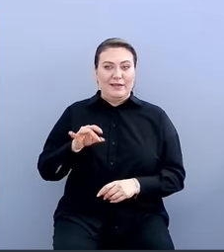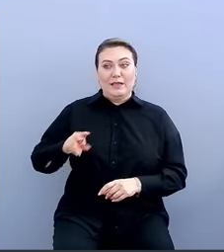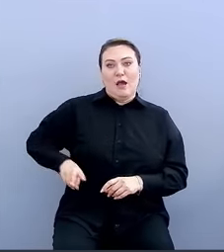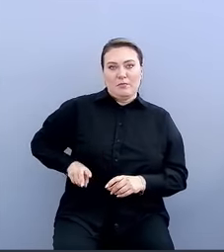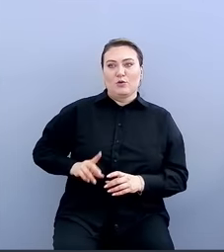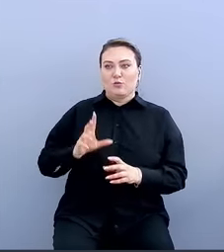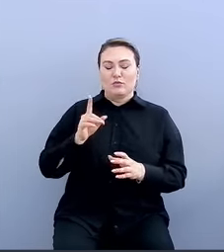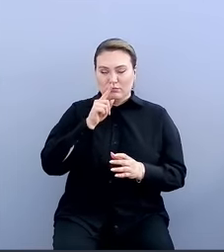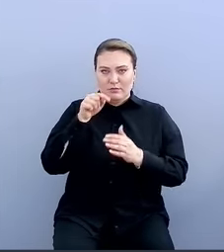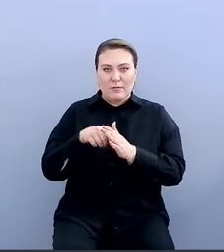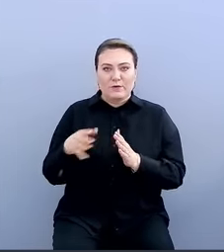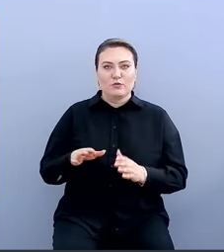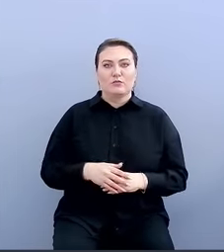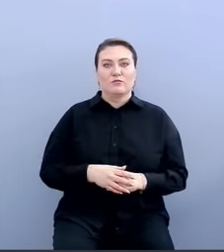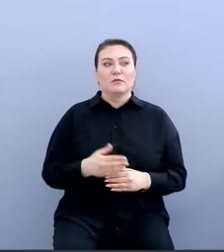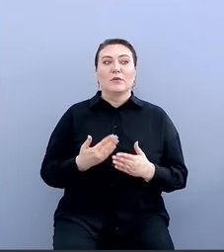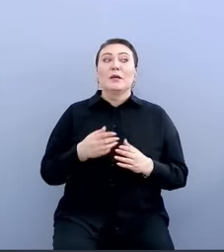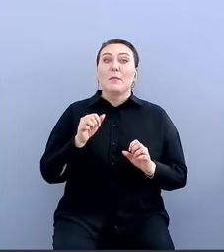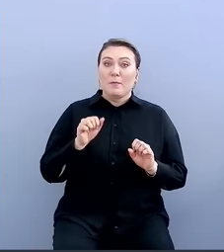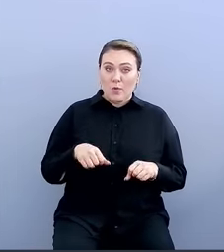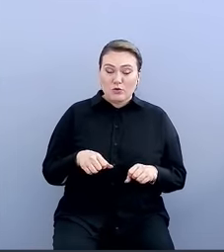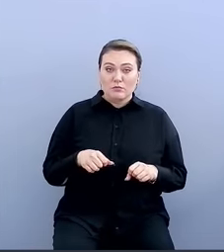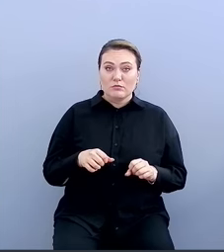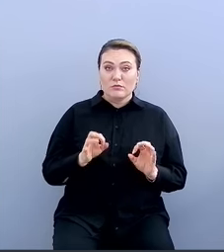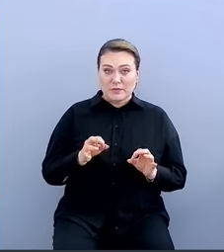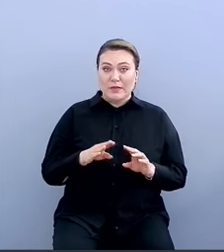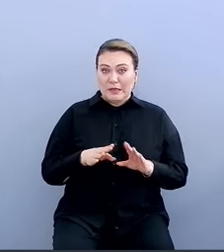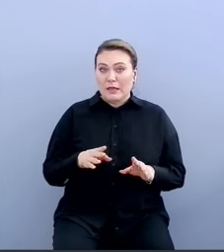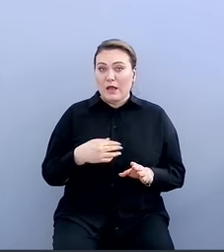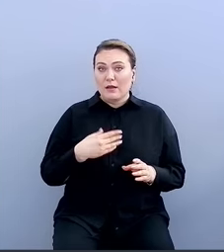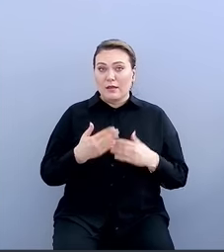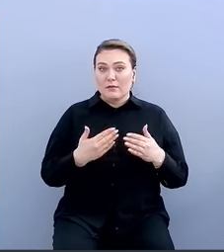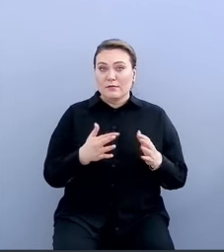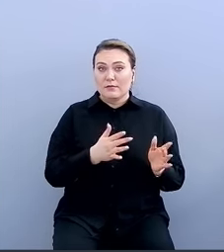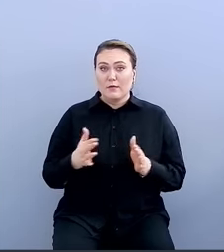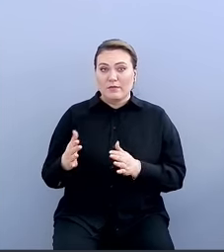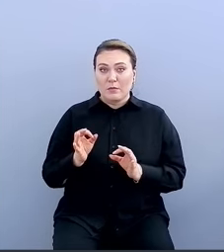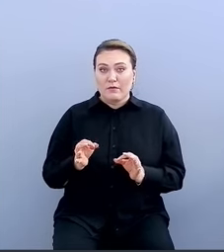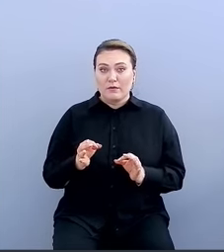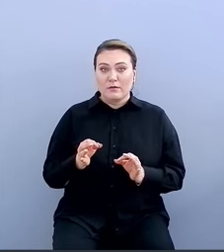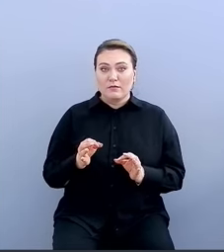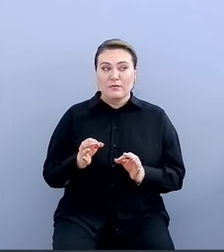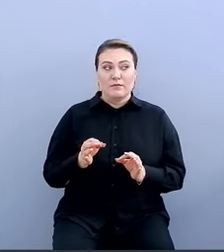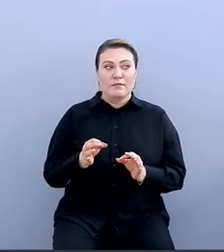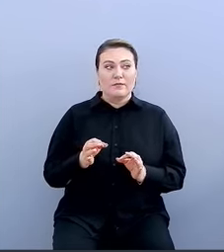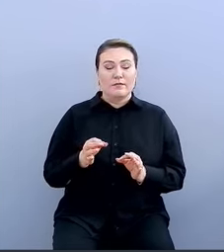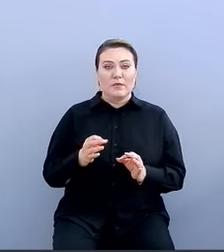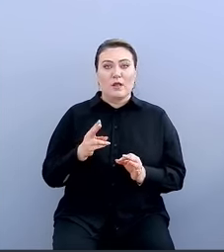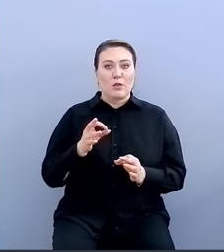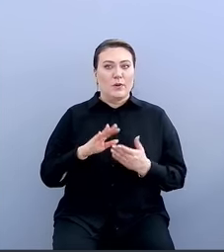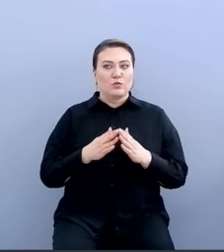Я с точки зрения атакующего. То есть при условии, что к ряды какого-то из сотрудников утекли,